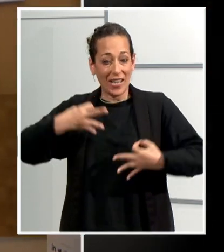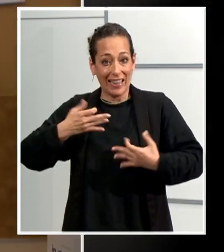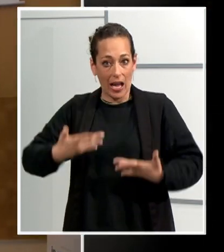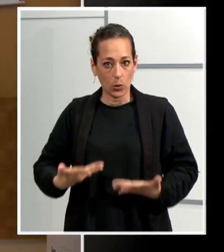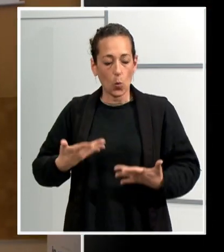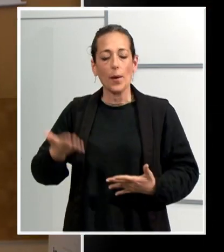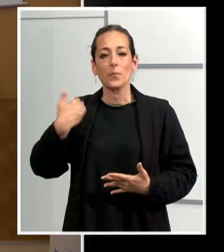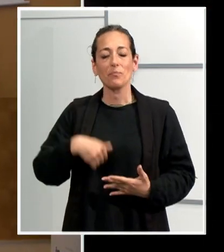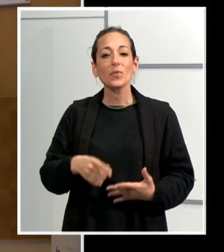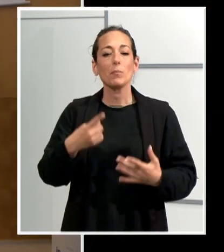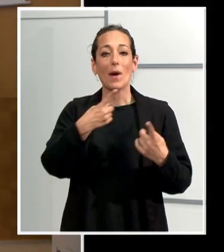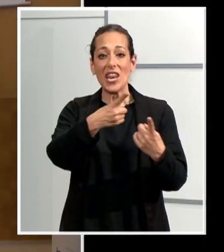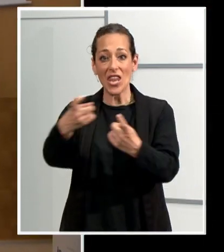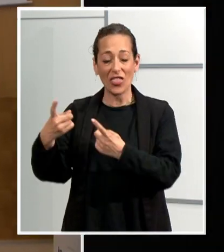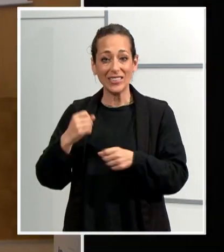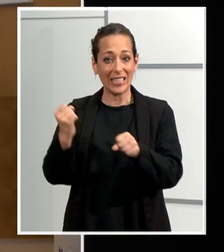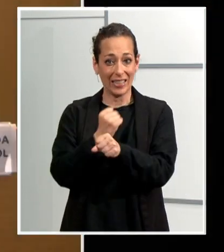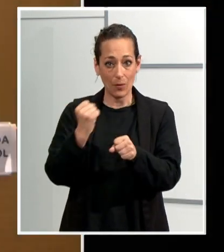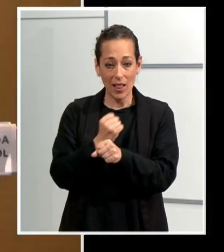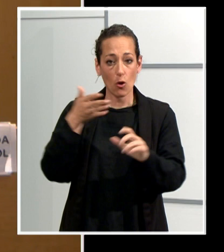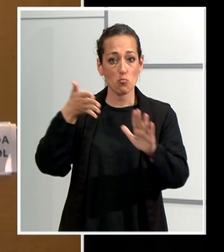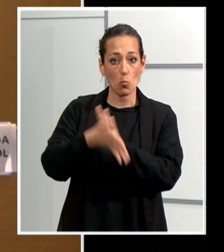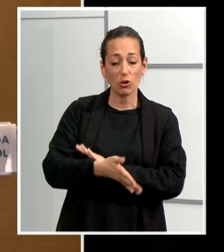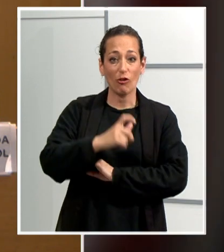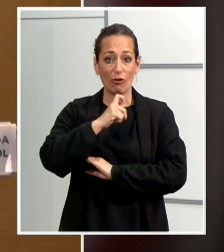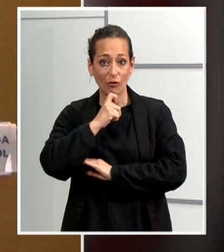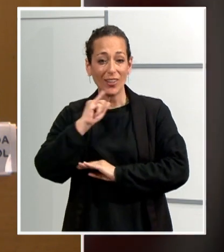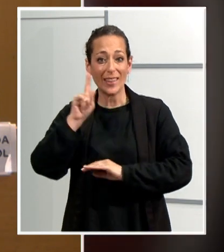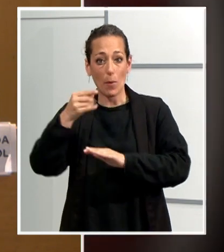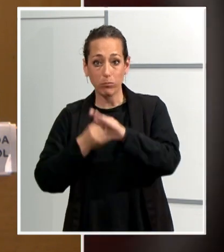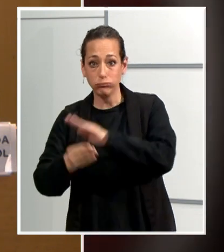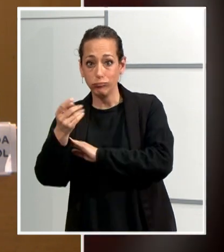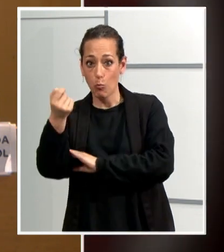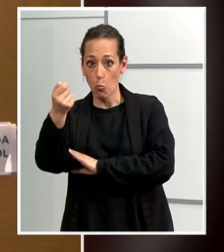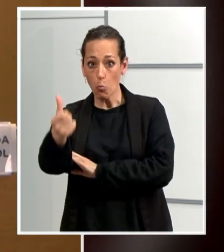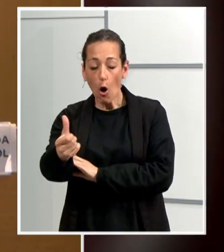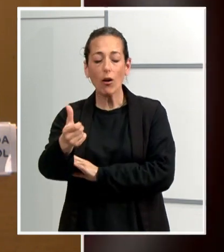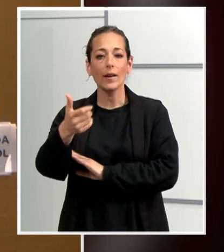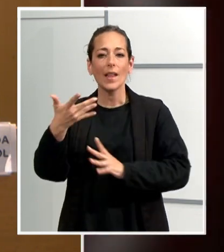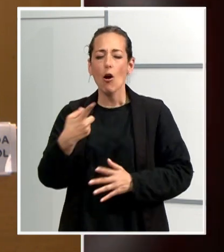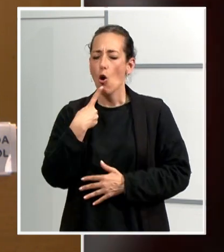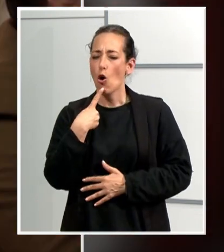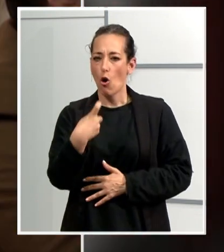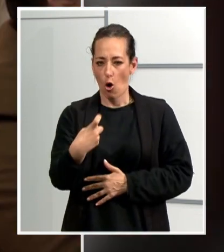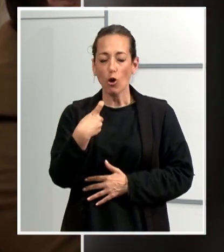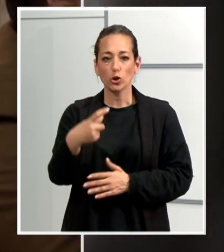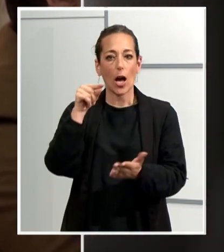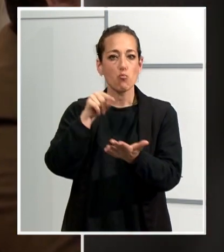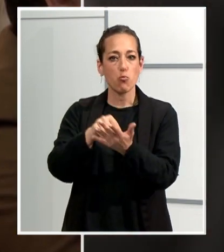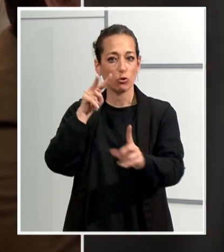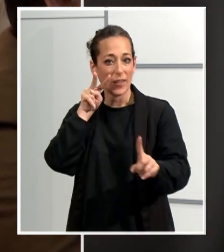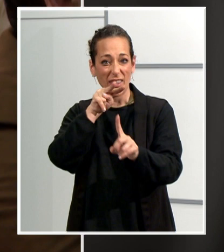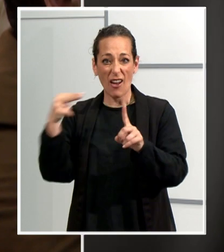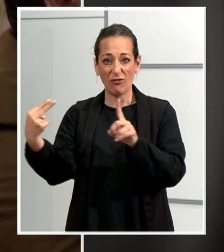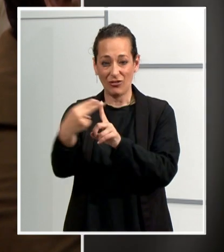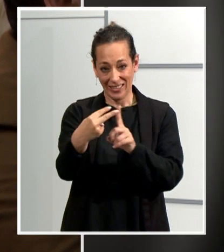treballadors per l'envelliment de la població i la baixa natalitat, Campuzano aposta per gestionar les migracions des de diferents punts de vista. D'una banda, millorar